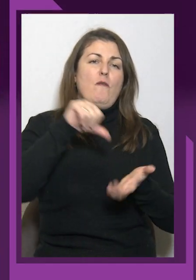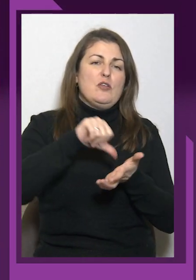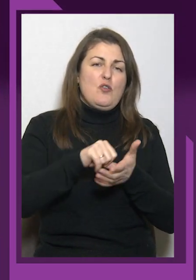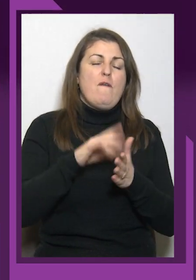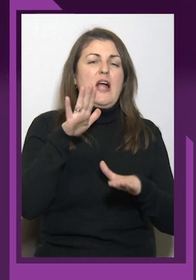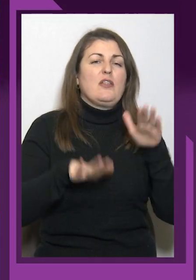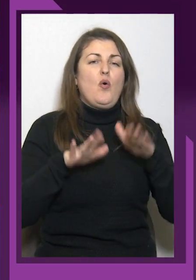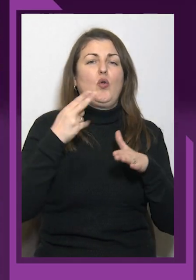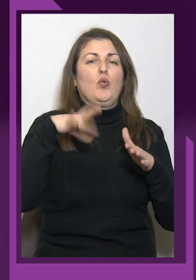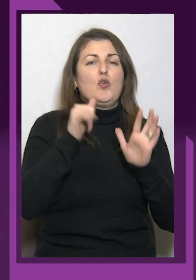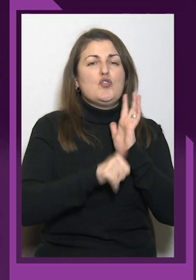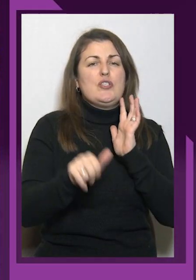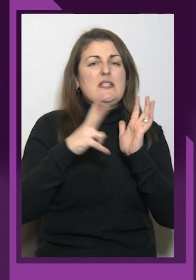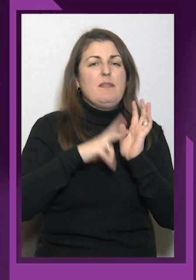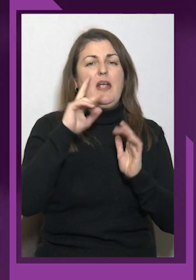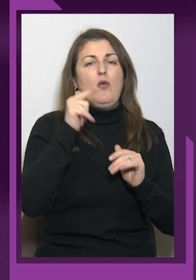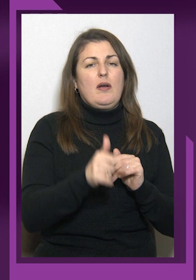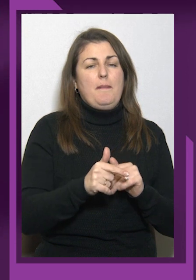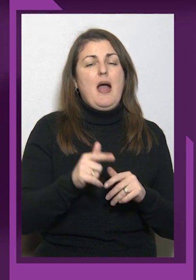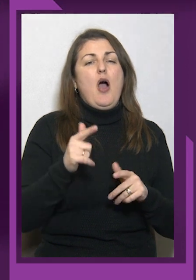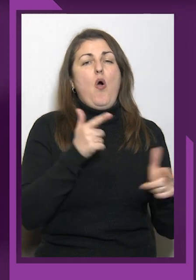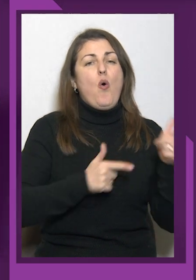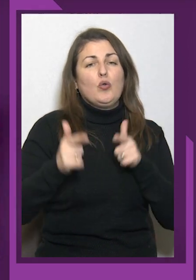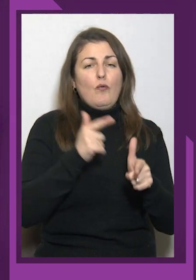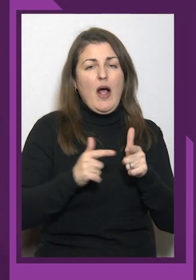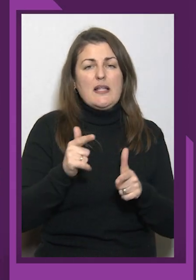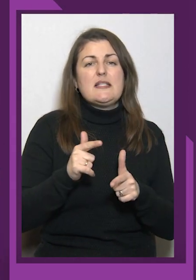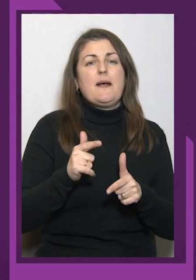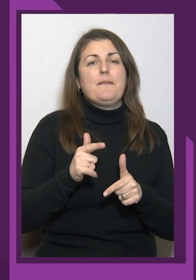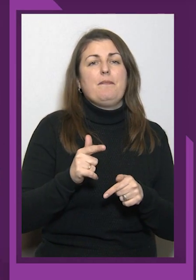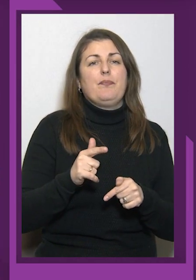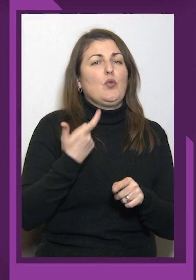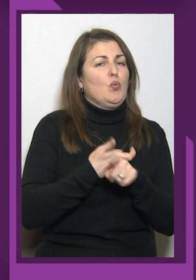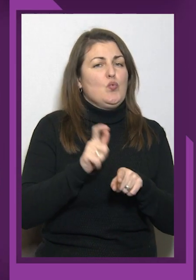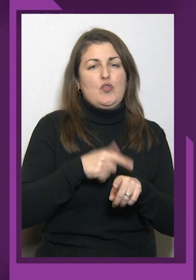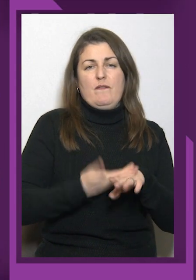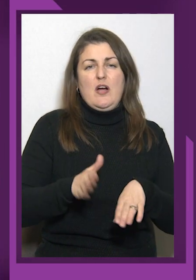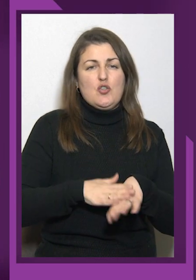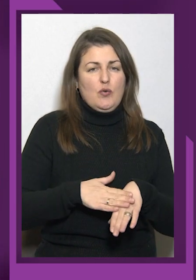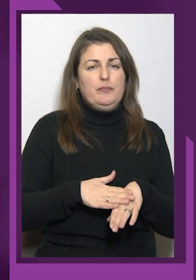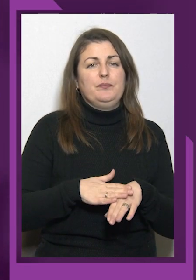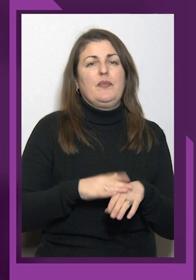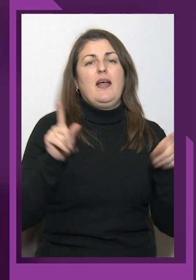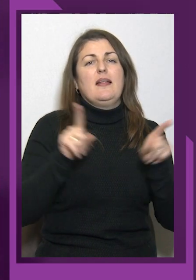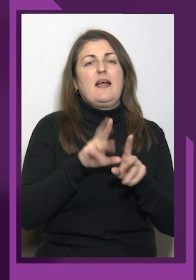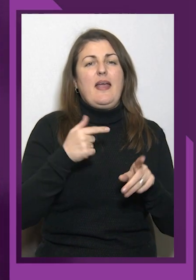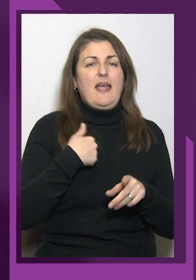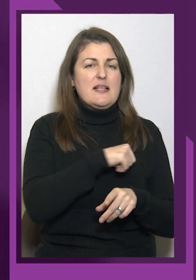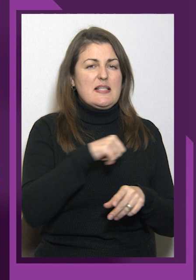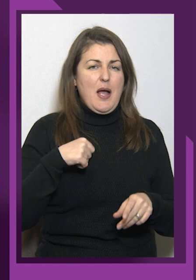категорії до 67 кілограмів. Готувалась дуже важко, так як я